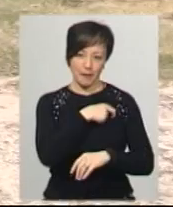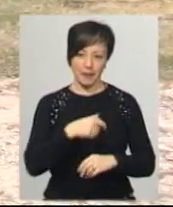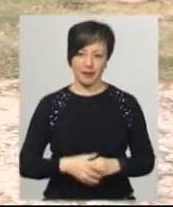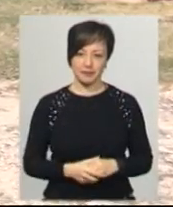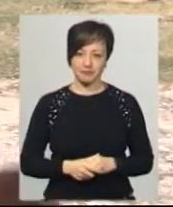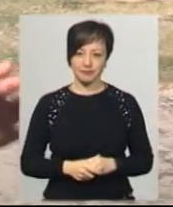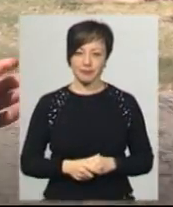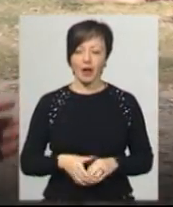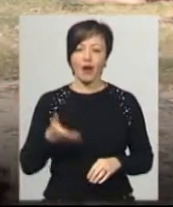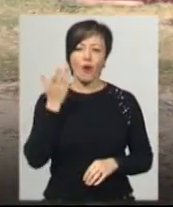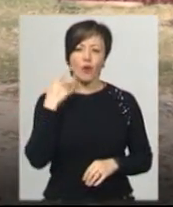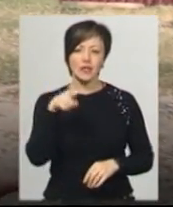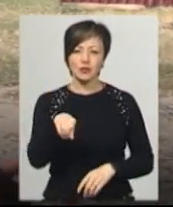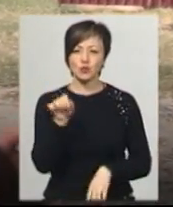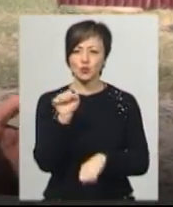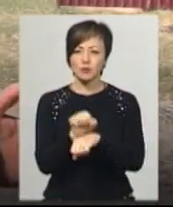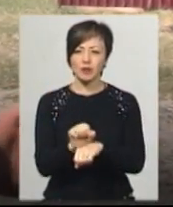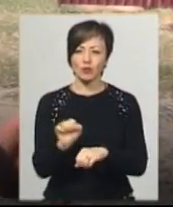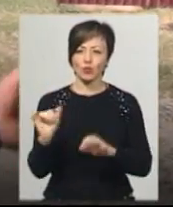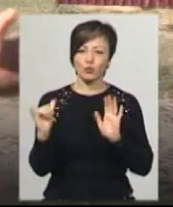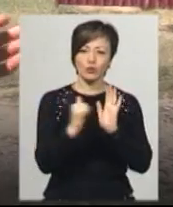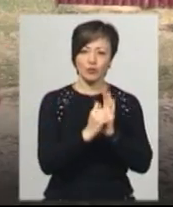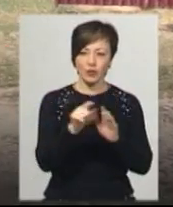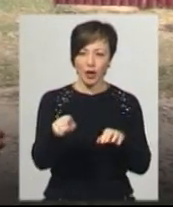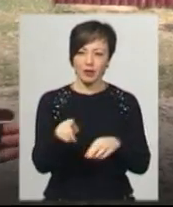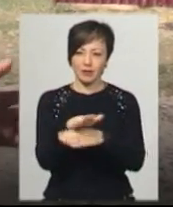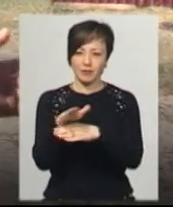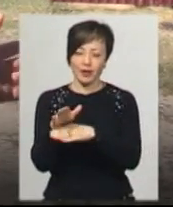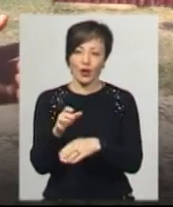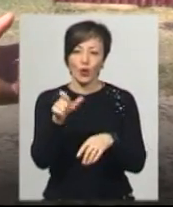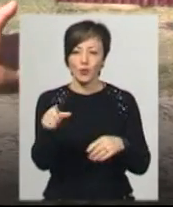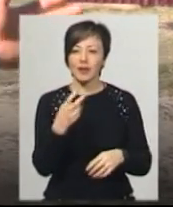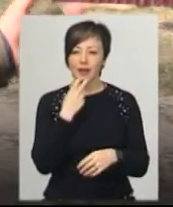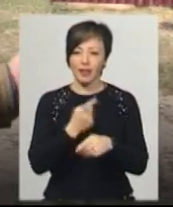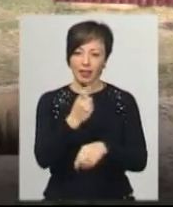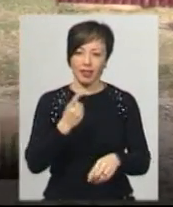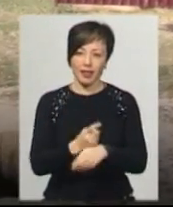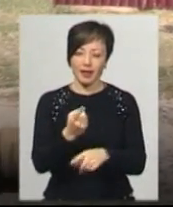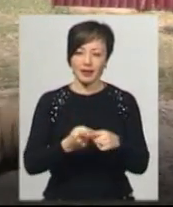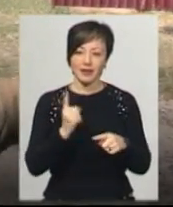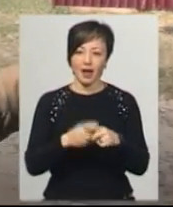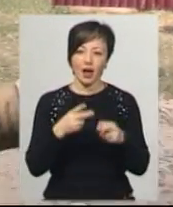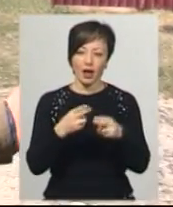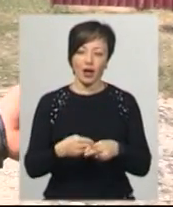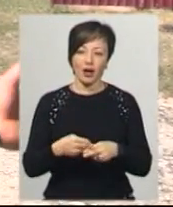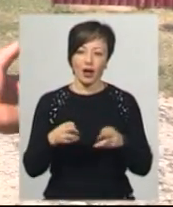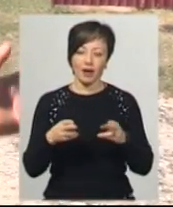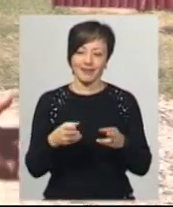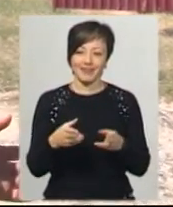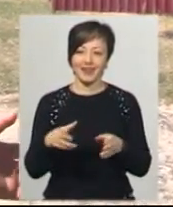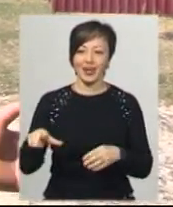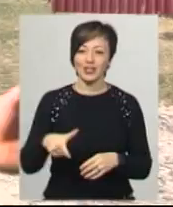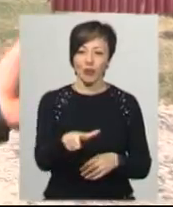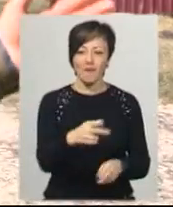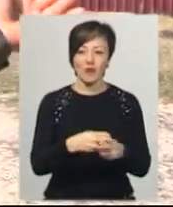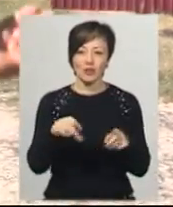Вишневський. Коли цю зупинку ставили, то люди просто сміялися, назвали її річковим вокзалом, тому що рейсу сюди ніколи